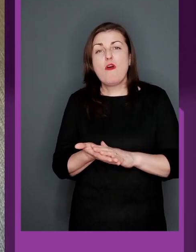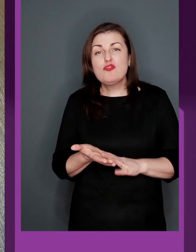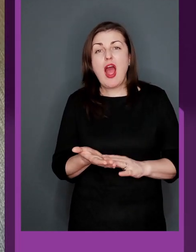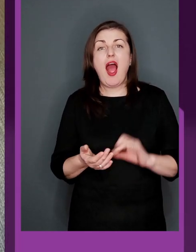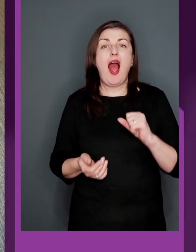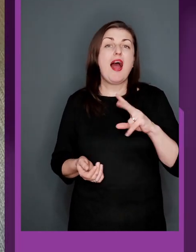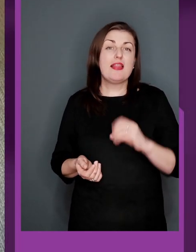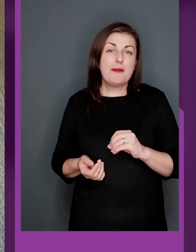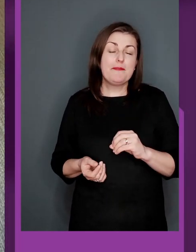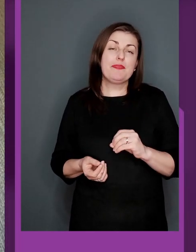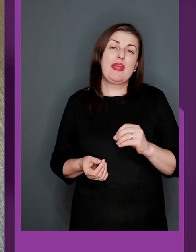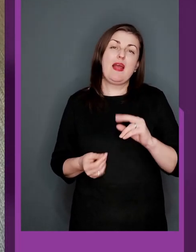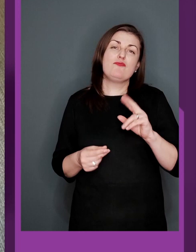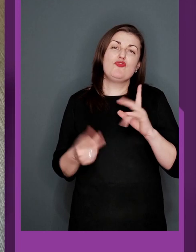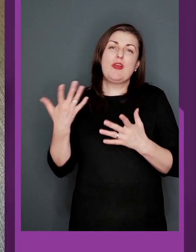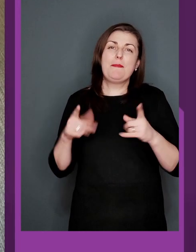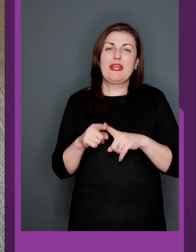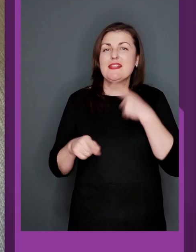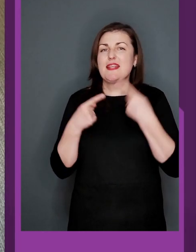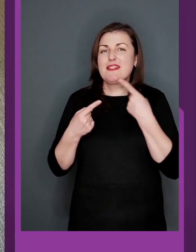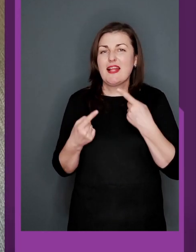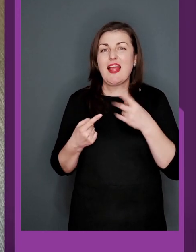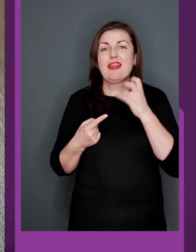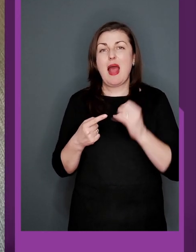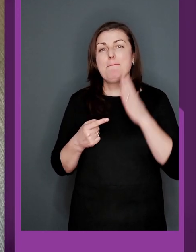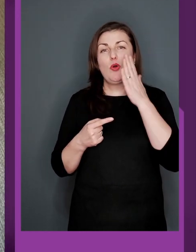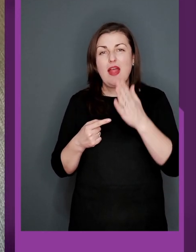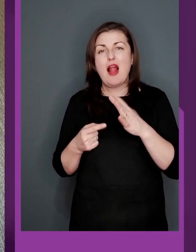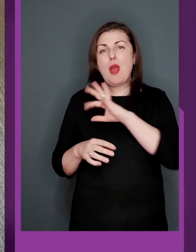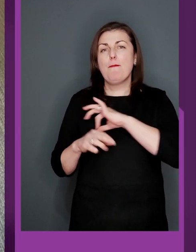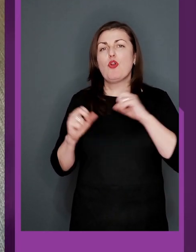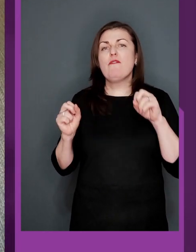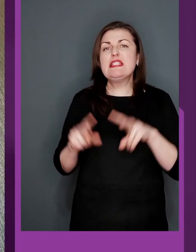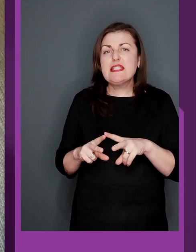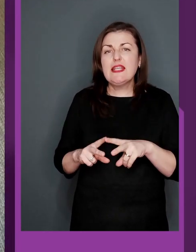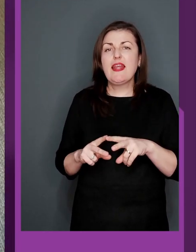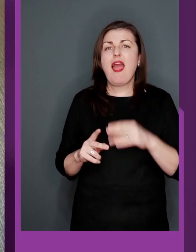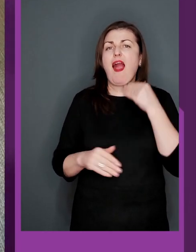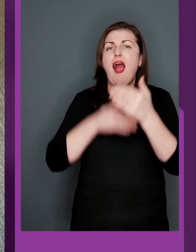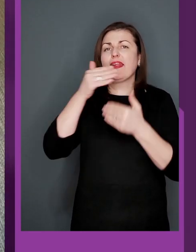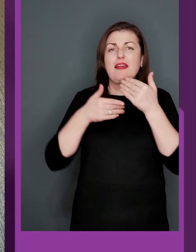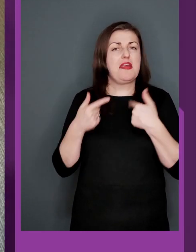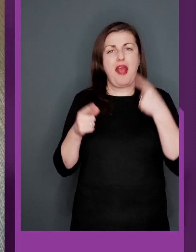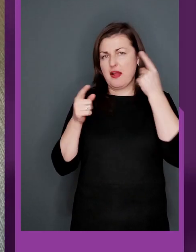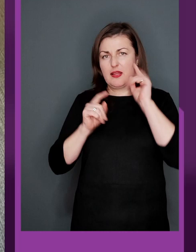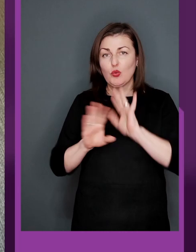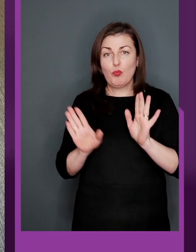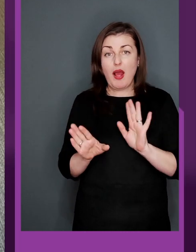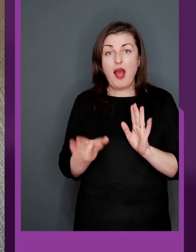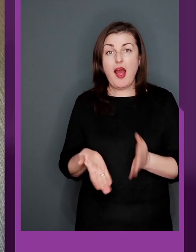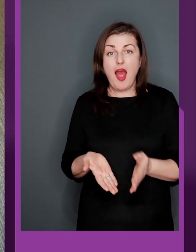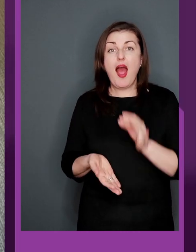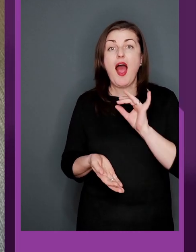продовжувався, але, щоб таких, як сказати, подаль професійних, професійної кар'єри,